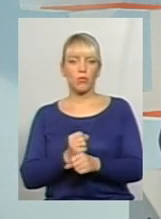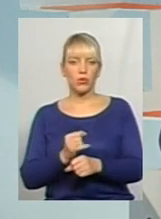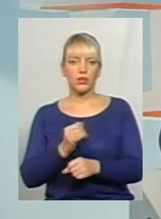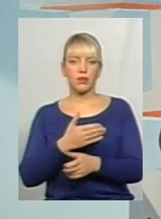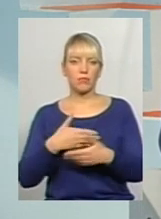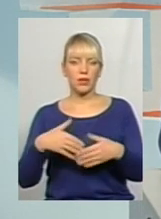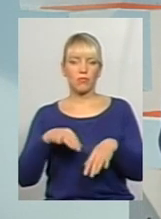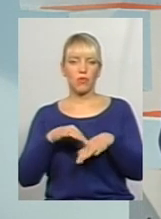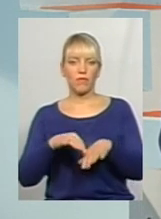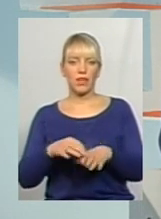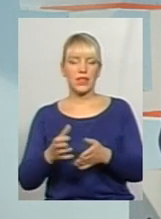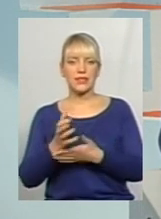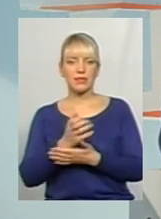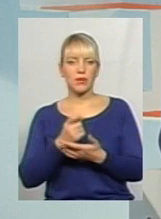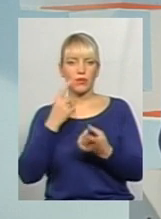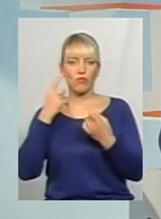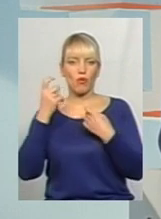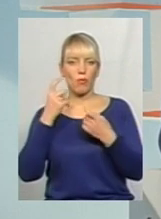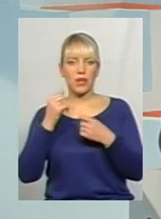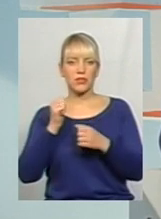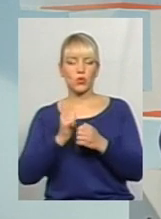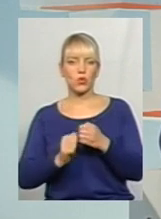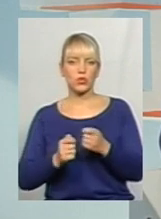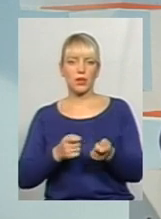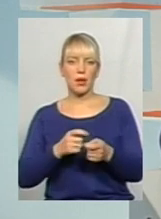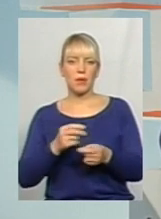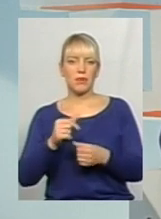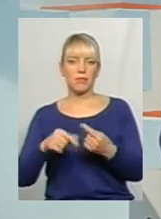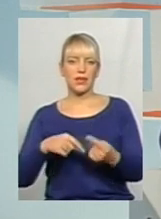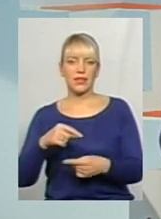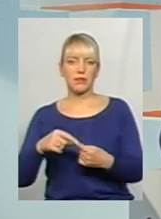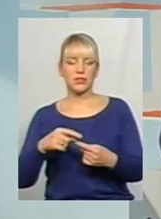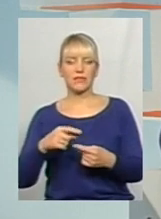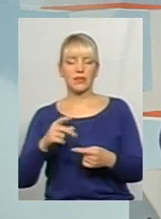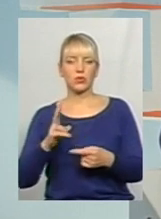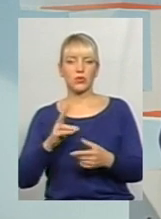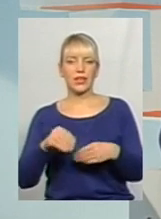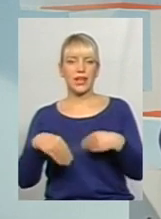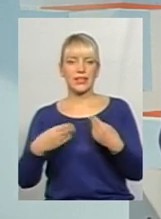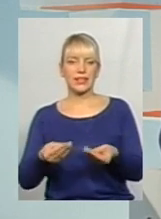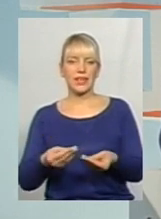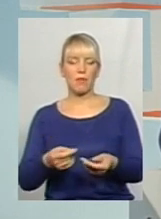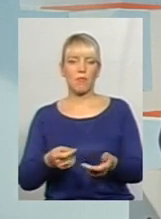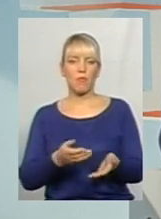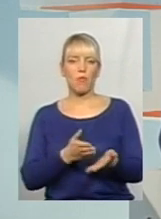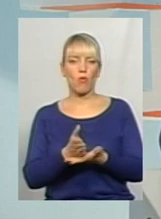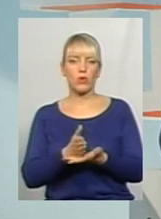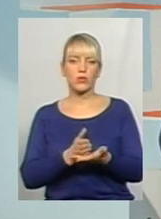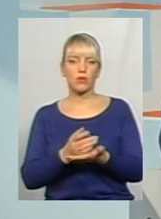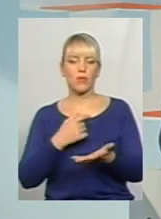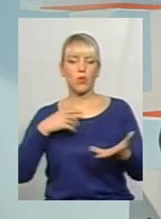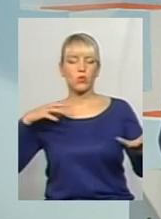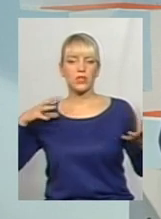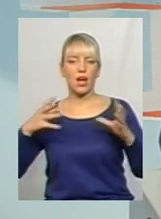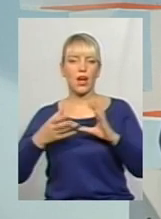збір інформації з кожного підприємства-перевізника, який на сьогоднішній день надає послуги. Ми озагальнили всі проблеми,